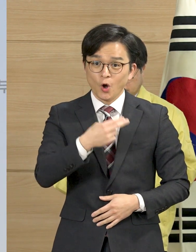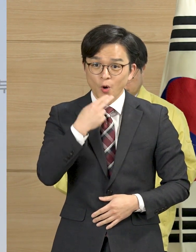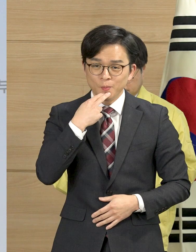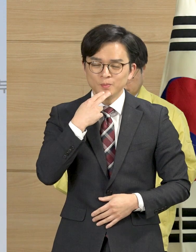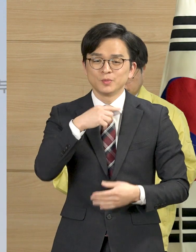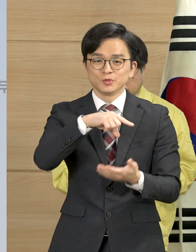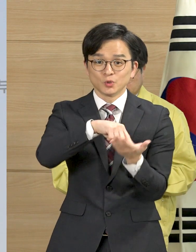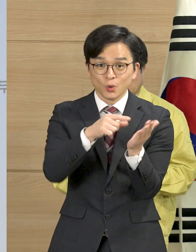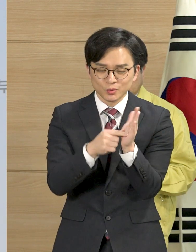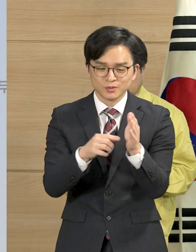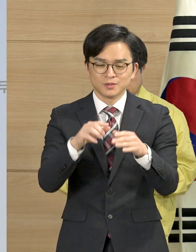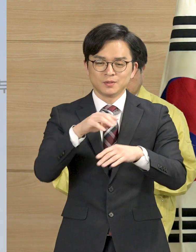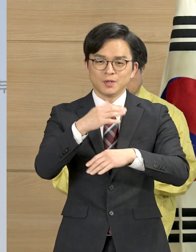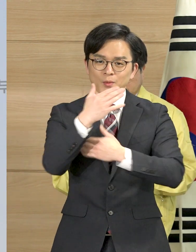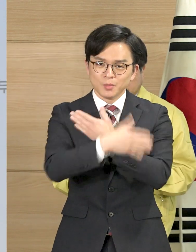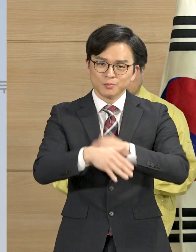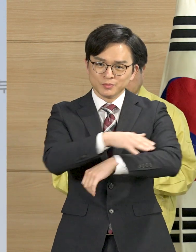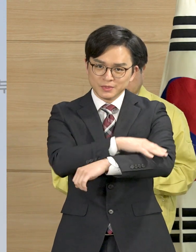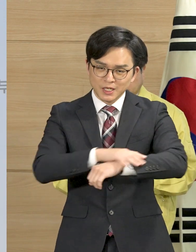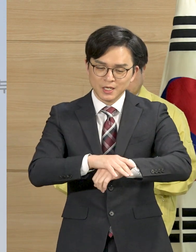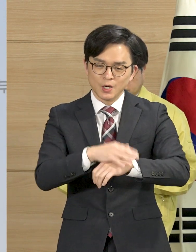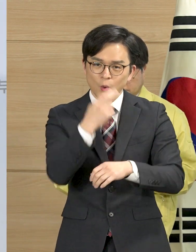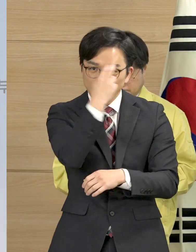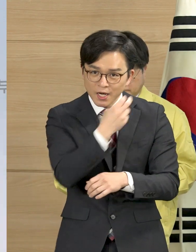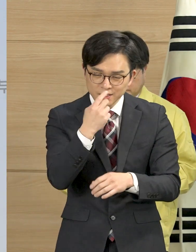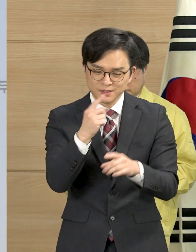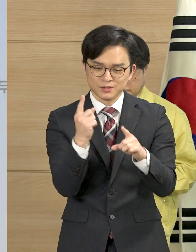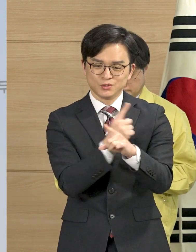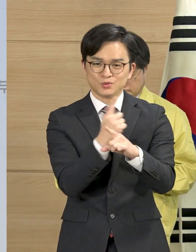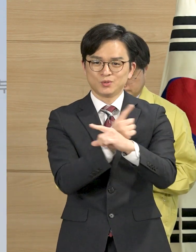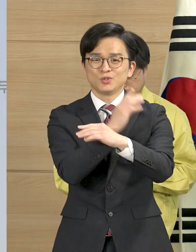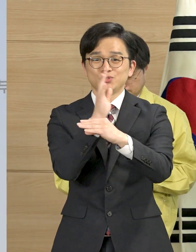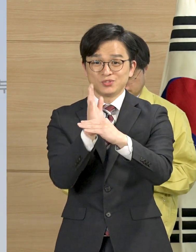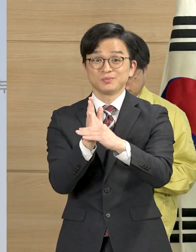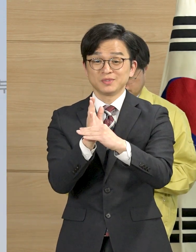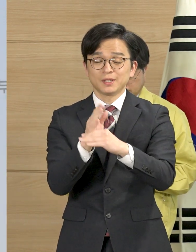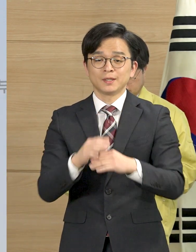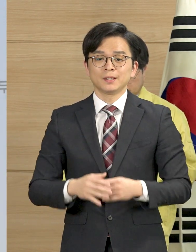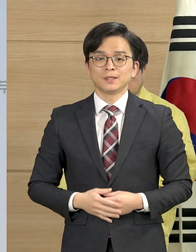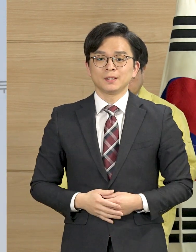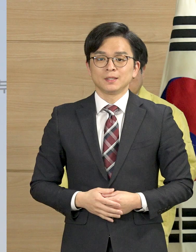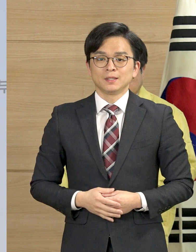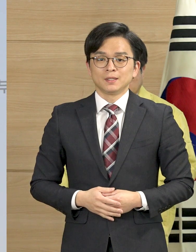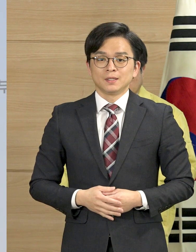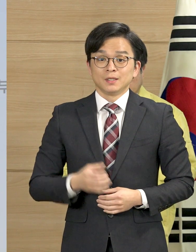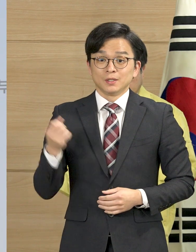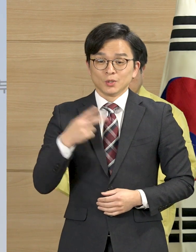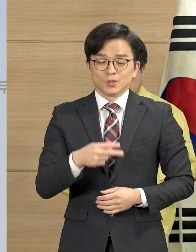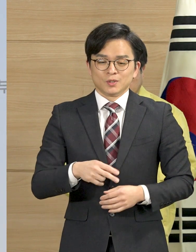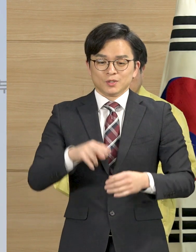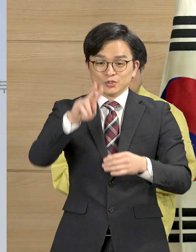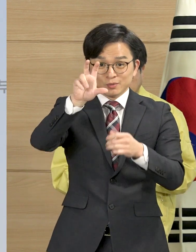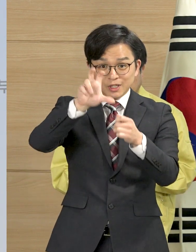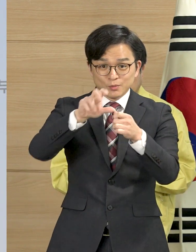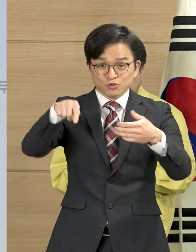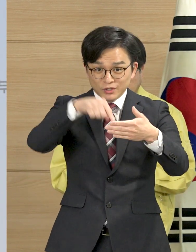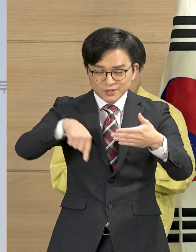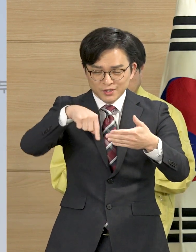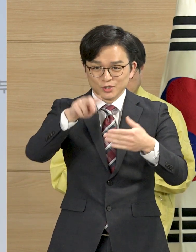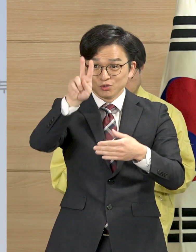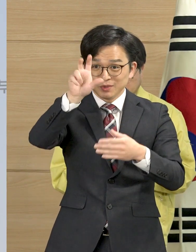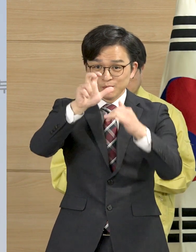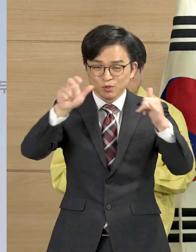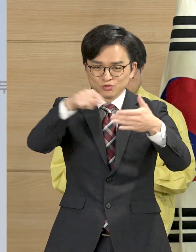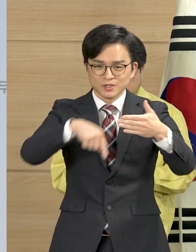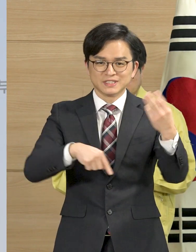않고 양호한 건강 상태에서 안정적으로 치료되고 있습니다. 이미 3명의 환자가 큰 고비